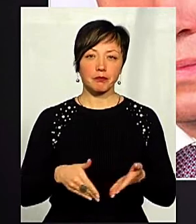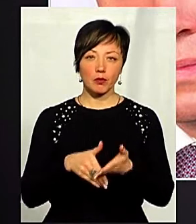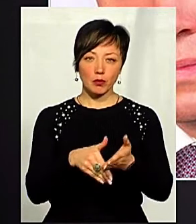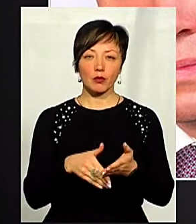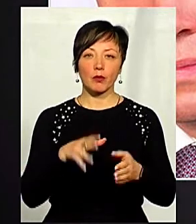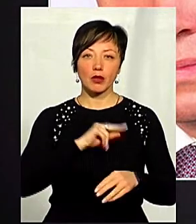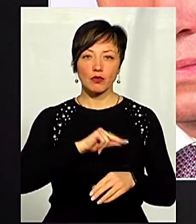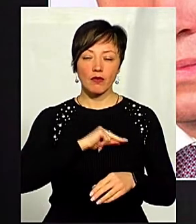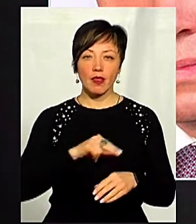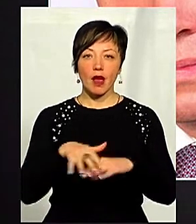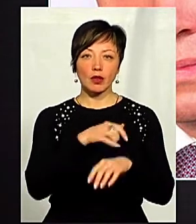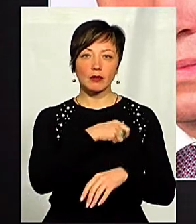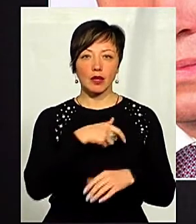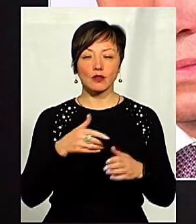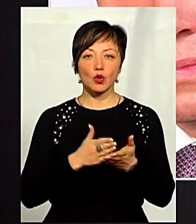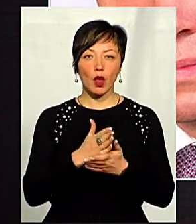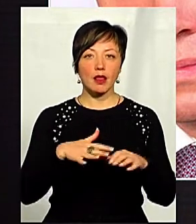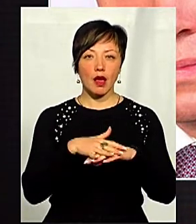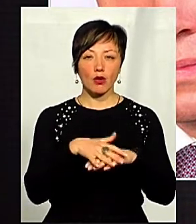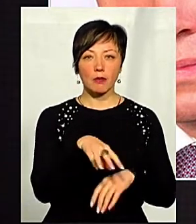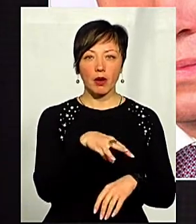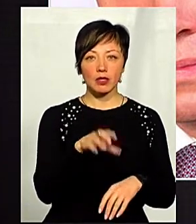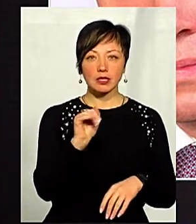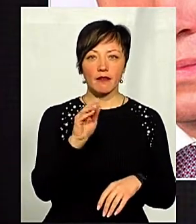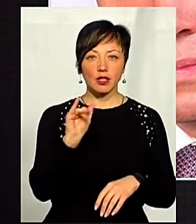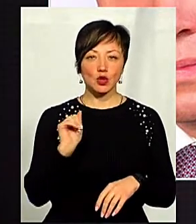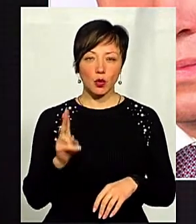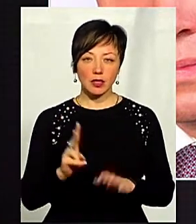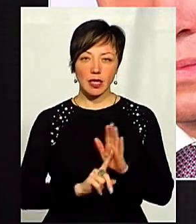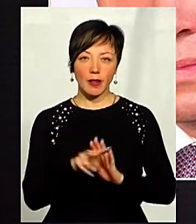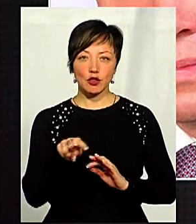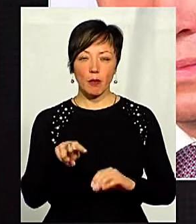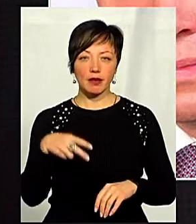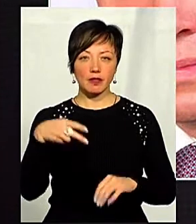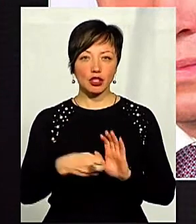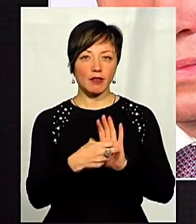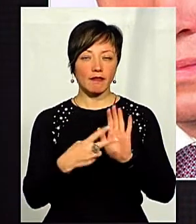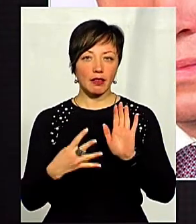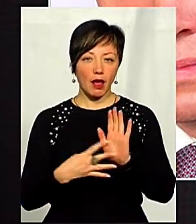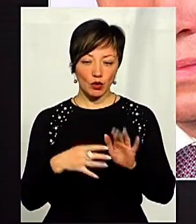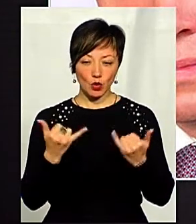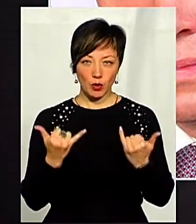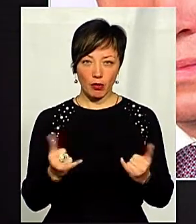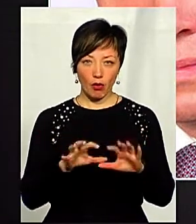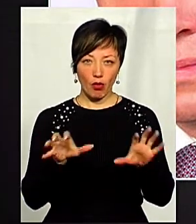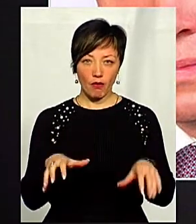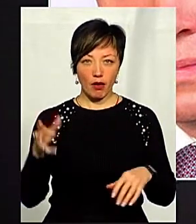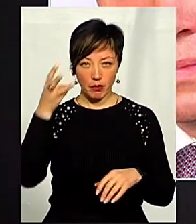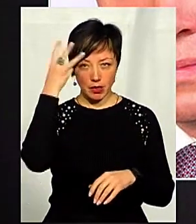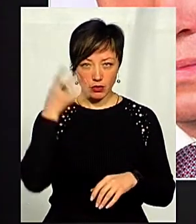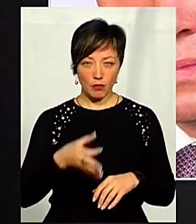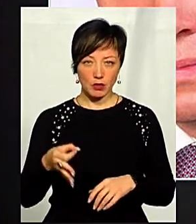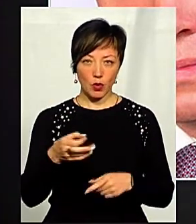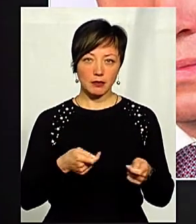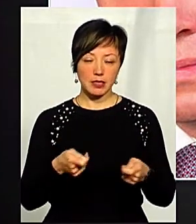-консультантом народного депутата від «Слуги народу» Миколи Стефанчука. З листопада 2019-го і дотепер голова Хмельницької обласної